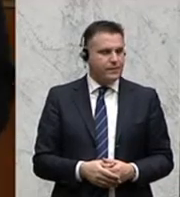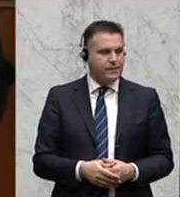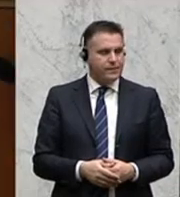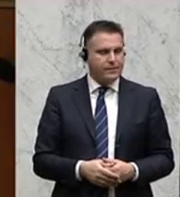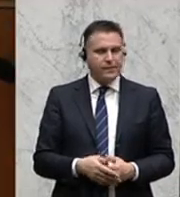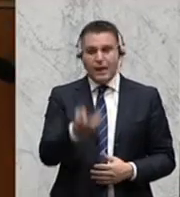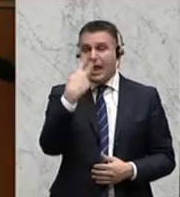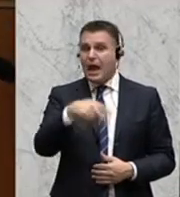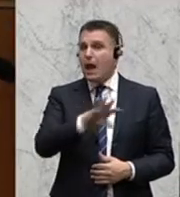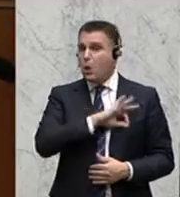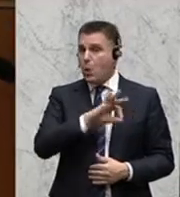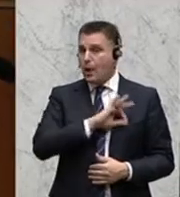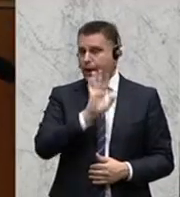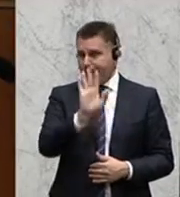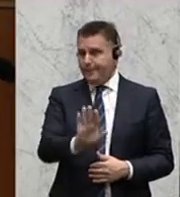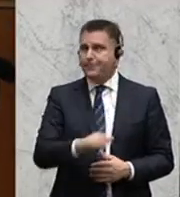Herr Kollege,